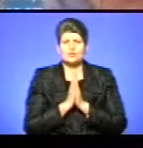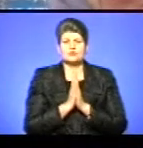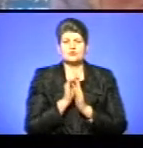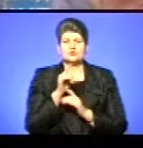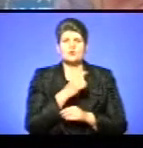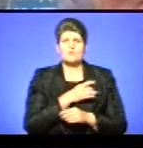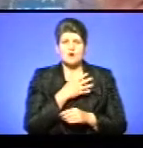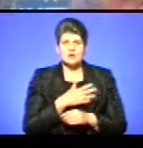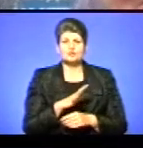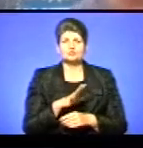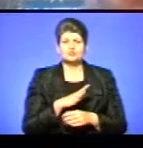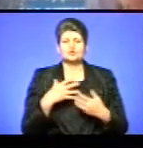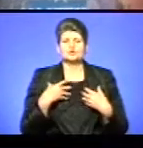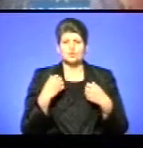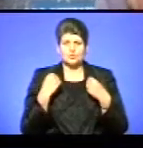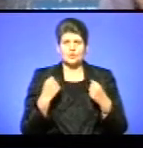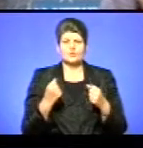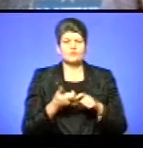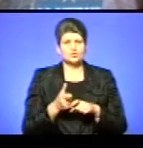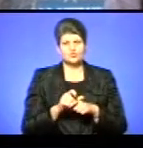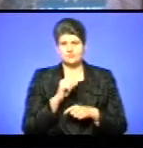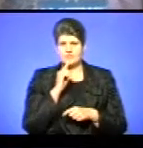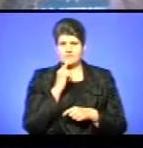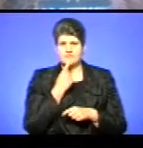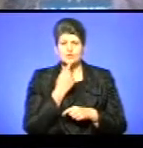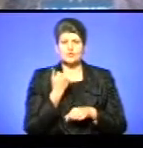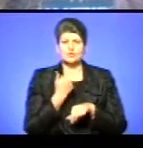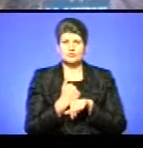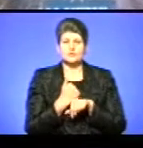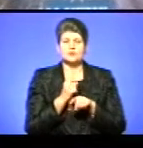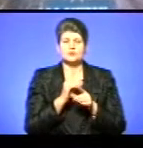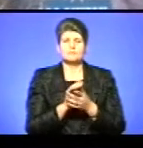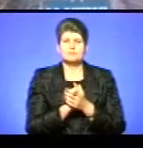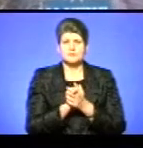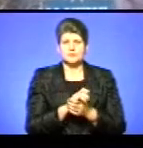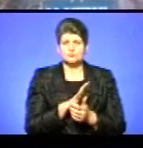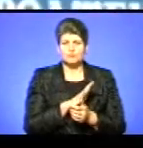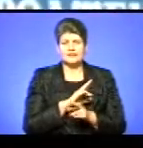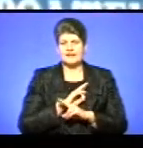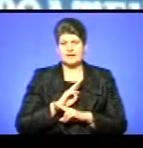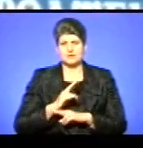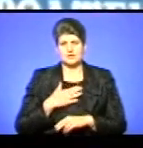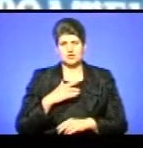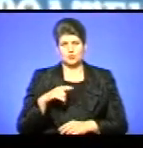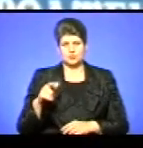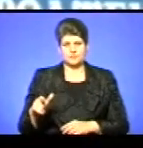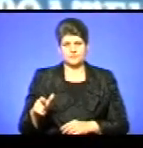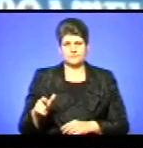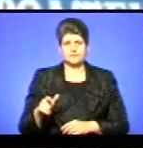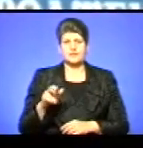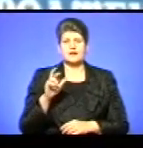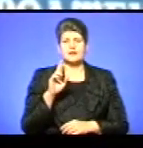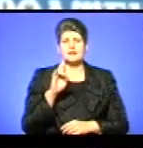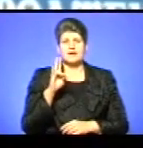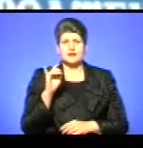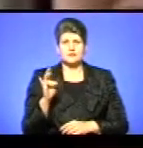поранені, щоб виздоровлювали. Дуже-дуже важко. Основне тільки миру, щоб не гинули більше наші люди. Ян Ожуганич з